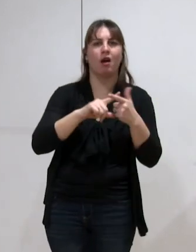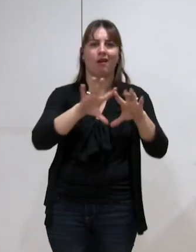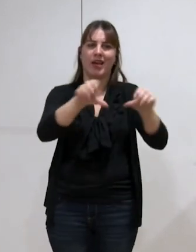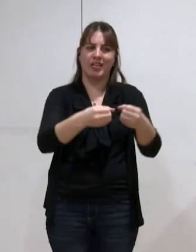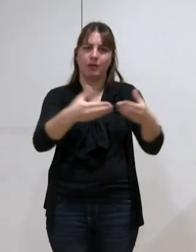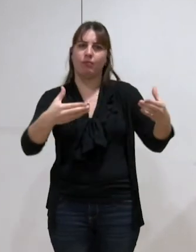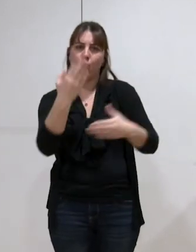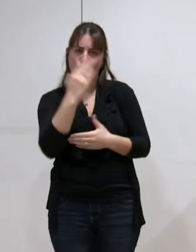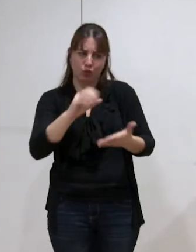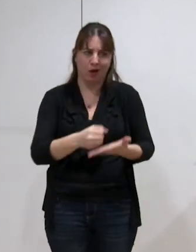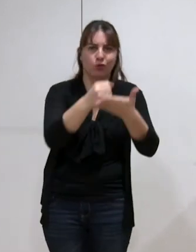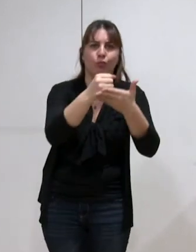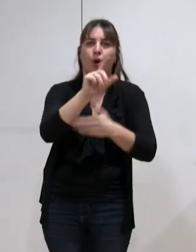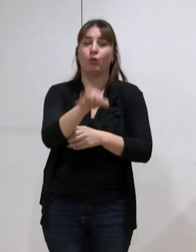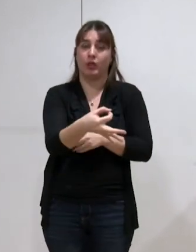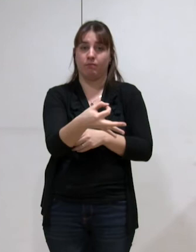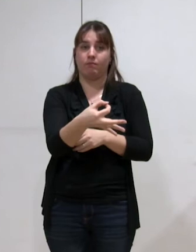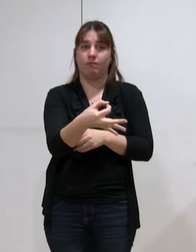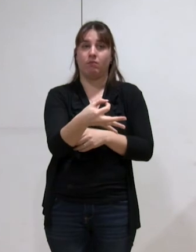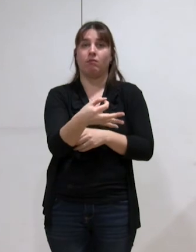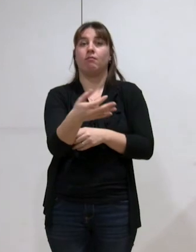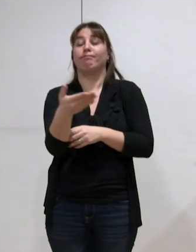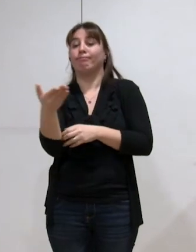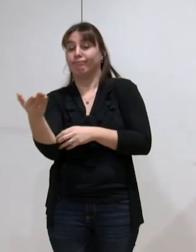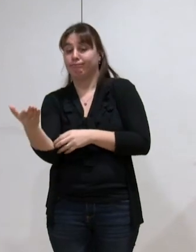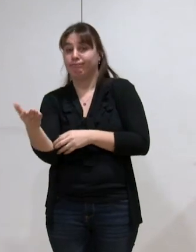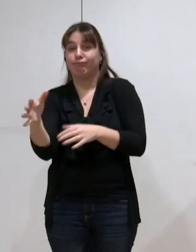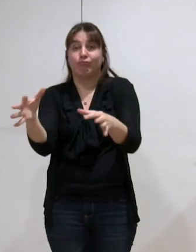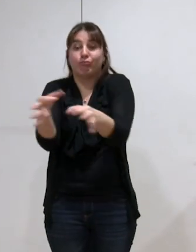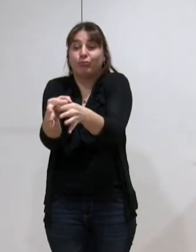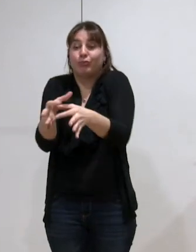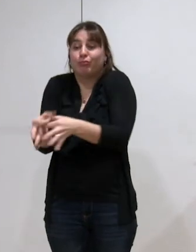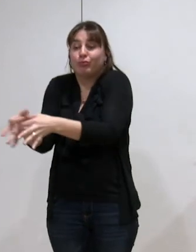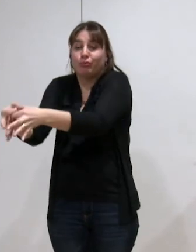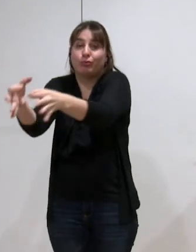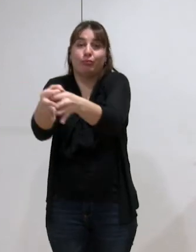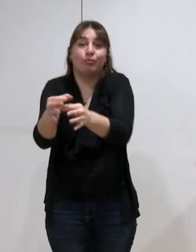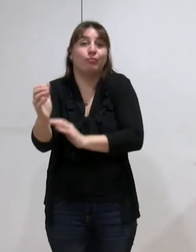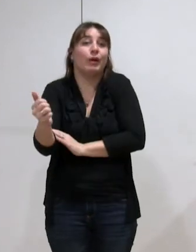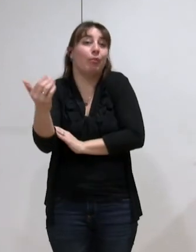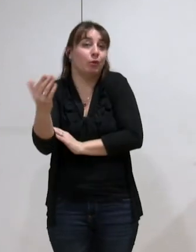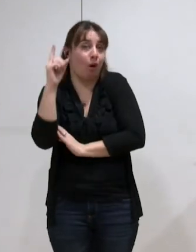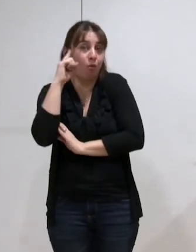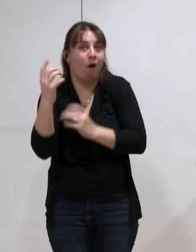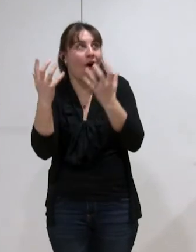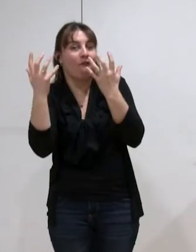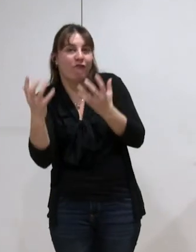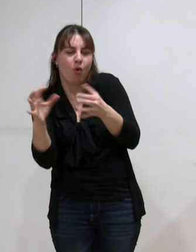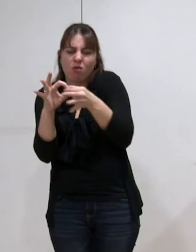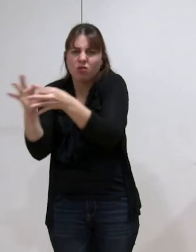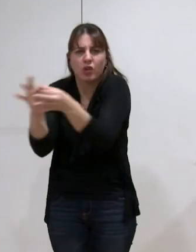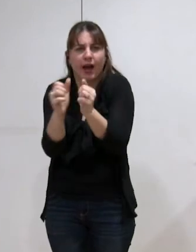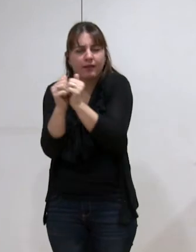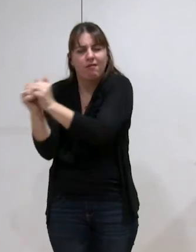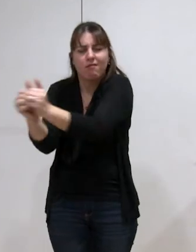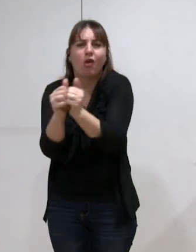nécessitent des fonctions support là où dans les petites communes il y a eu une volonté finalement de solidarité